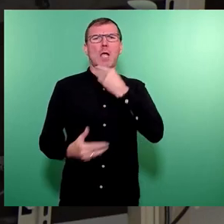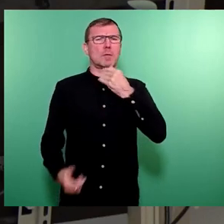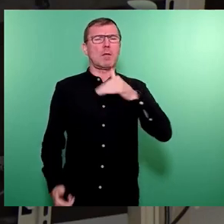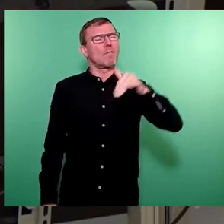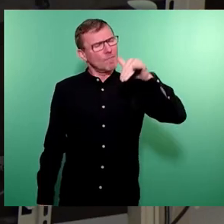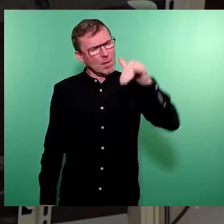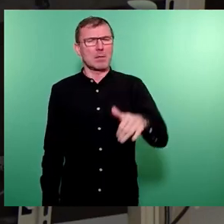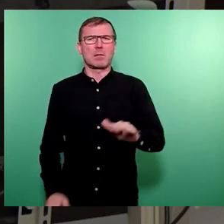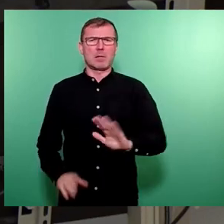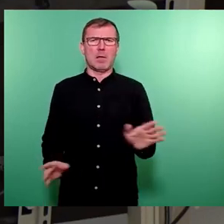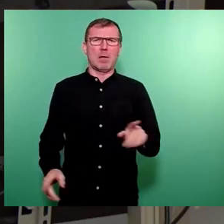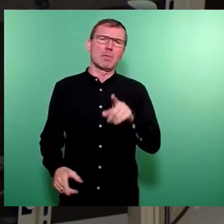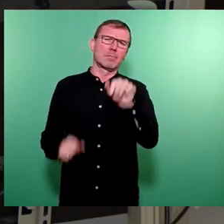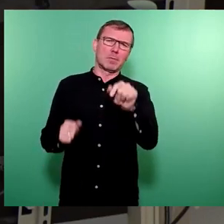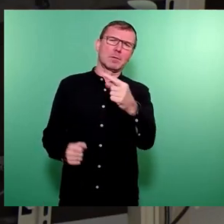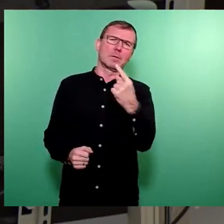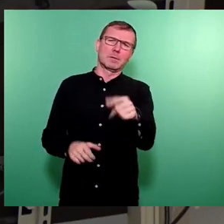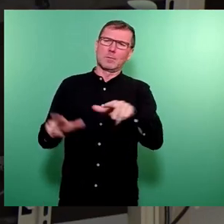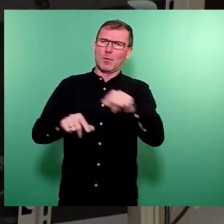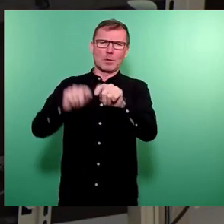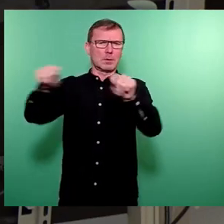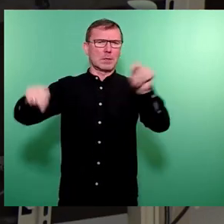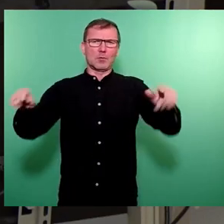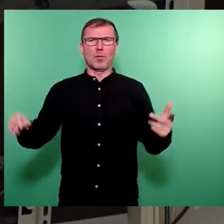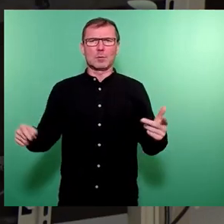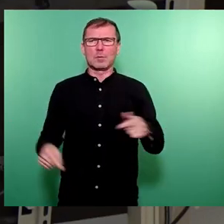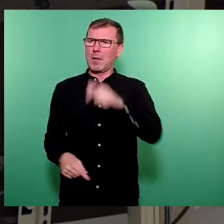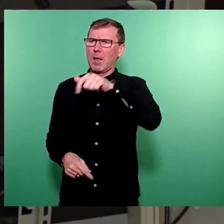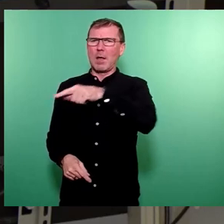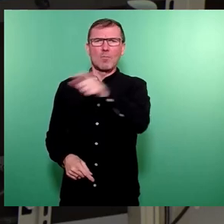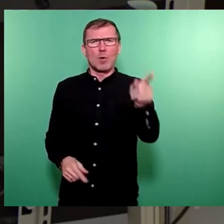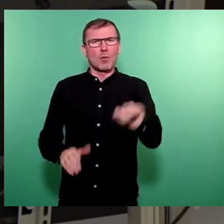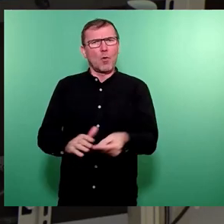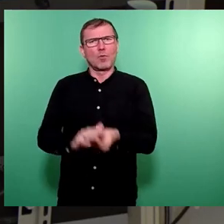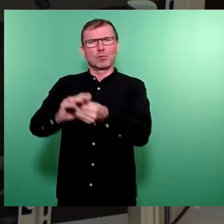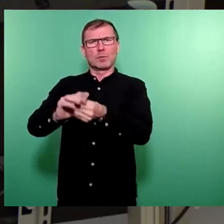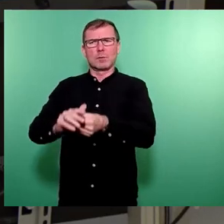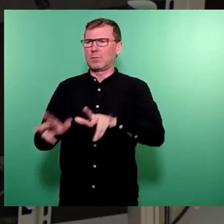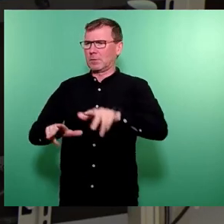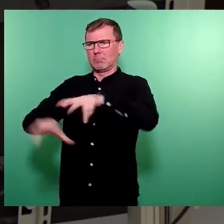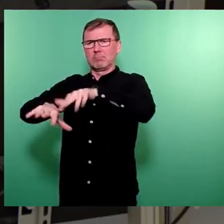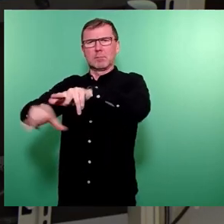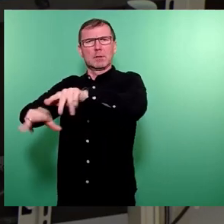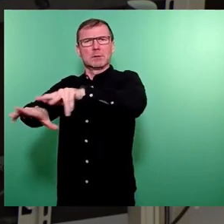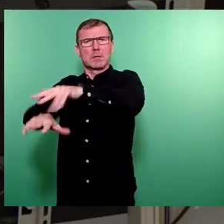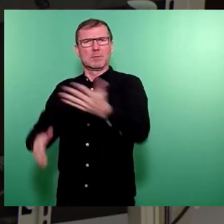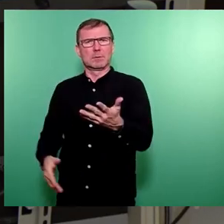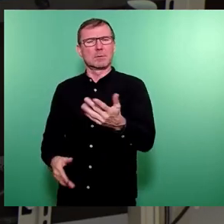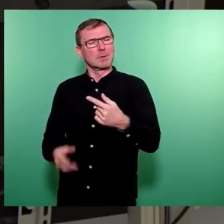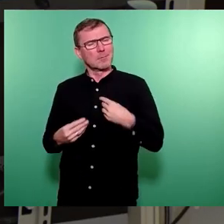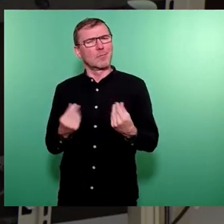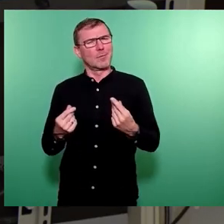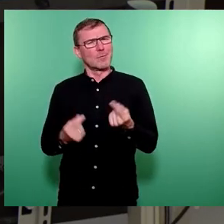ist. Sie können die Selbstorganisation der Bürgerinnen vor Ort unterstützen. Deswegen finden wir, dass es